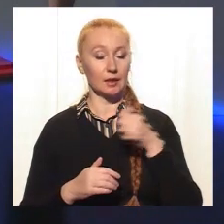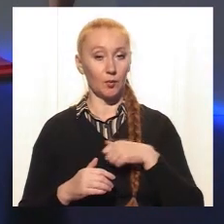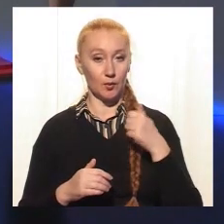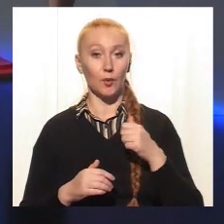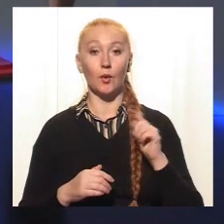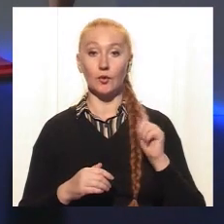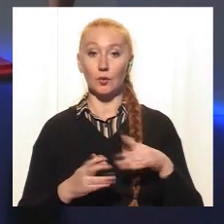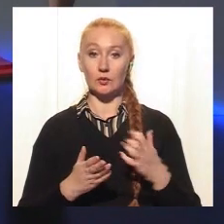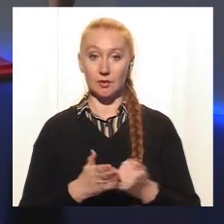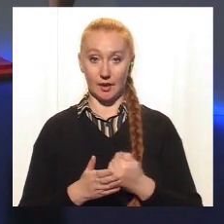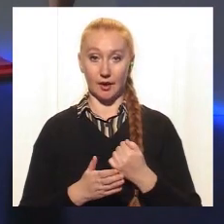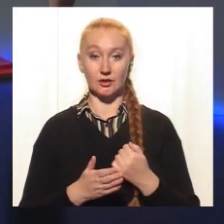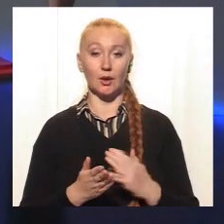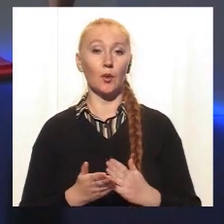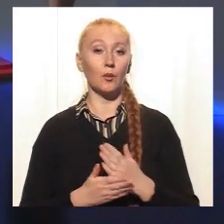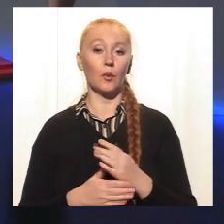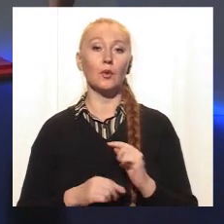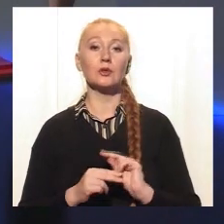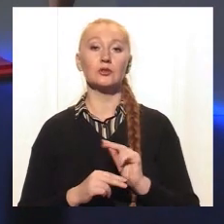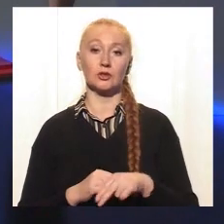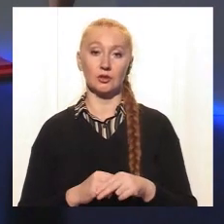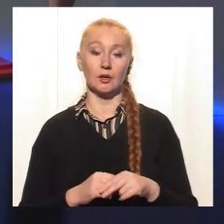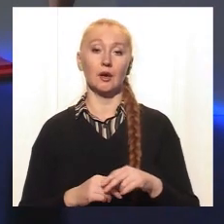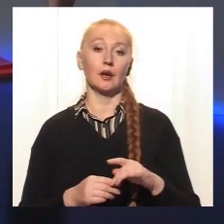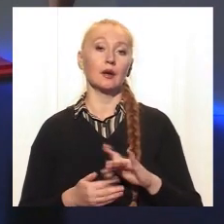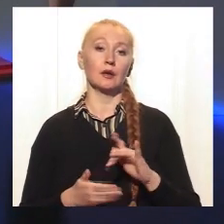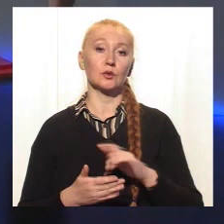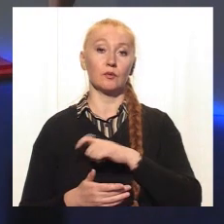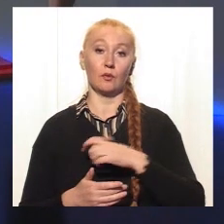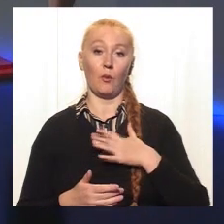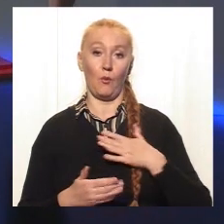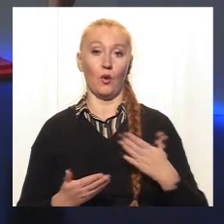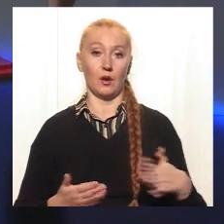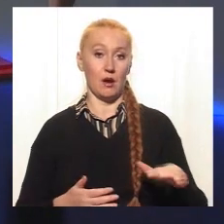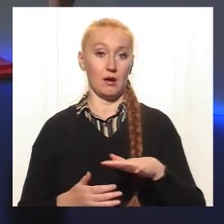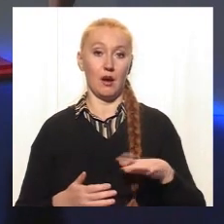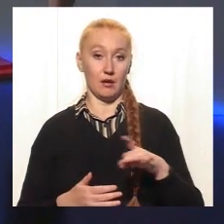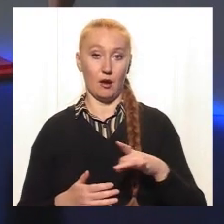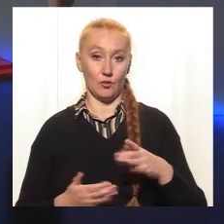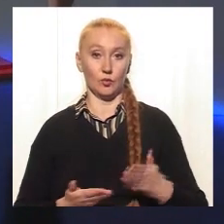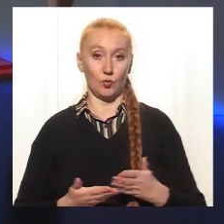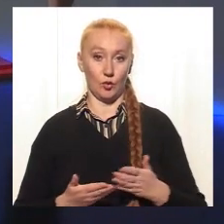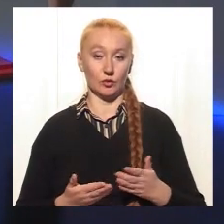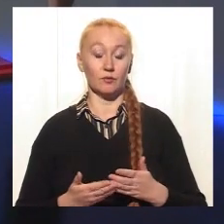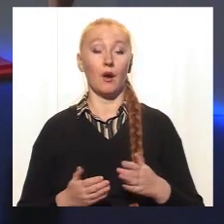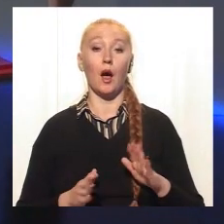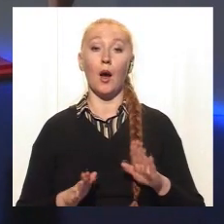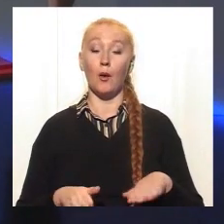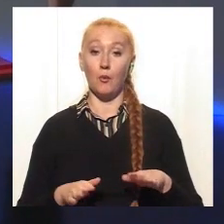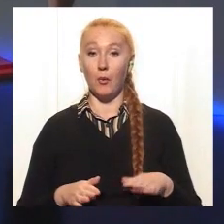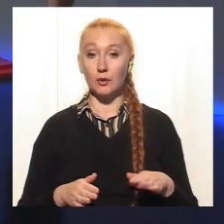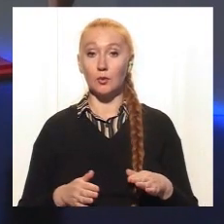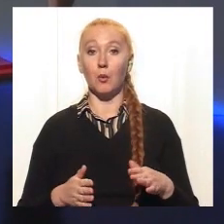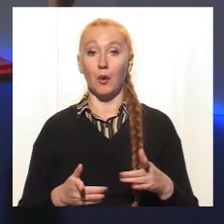Тоді я знайшла шлях через міського депутата, який проживає в моєму районі, а потім якось так